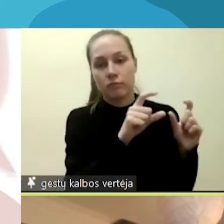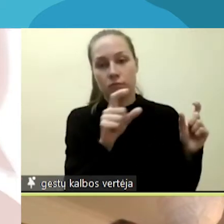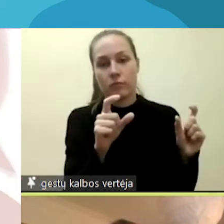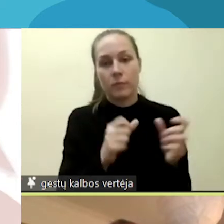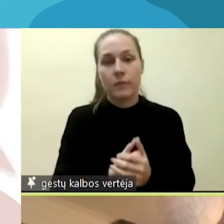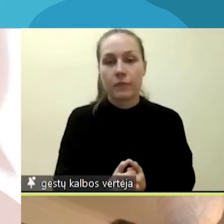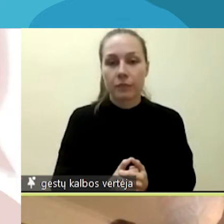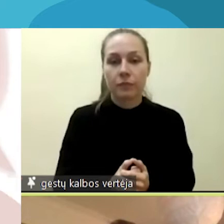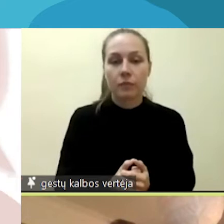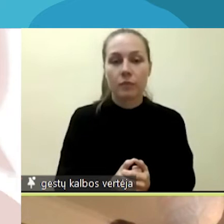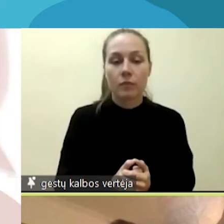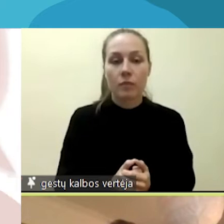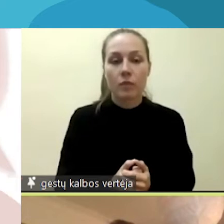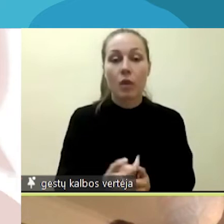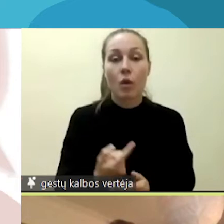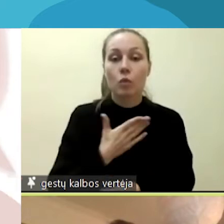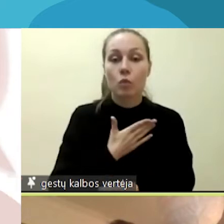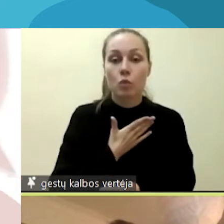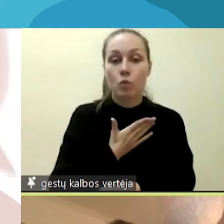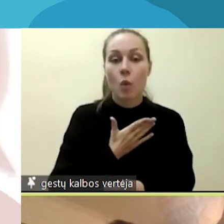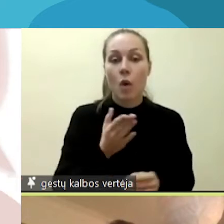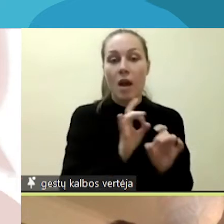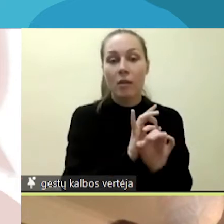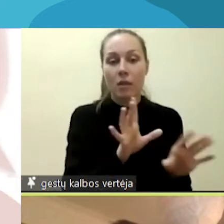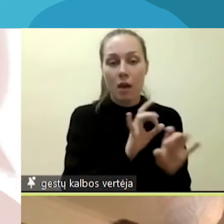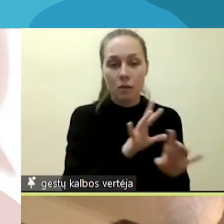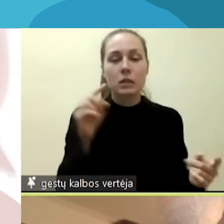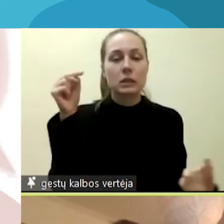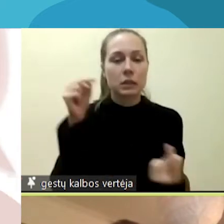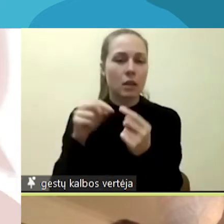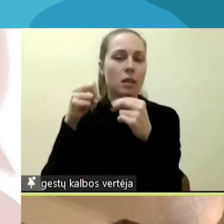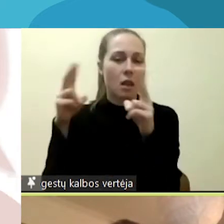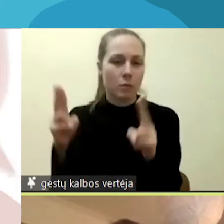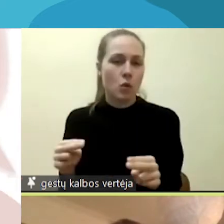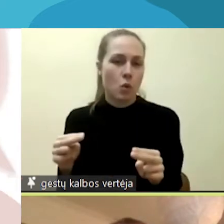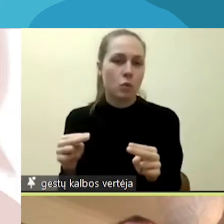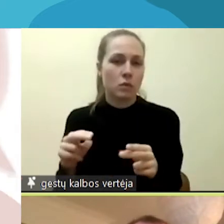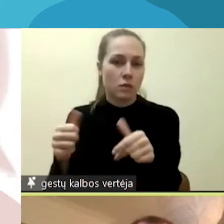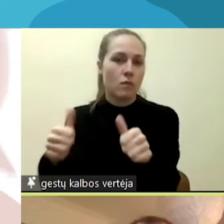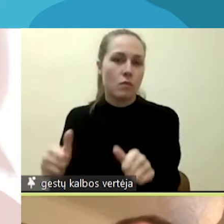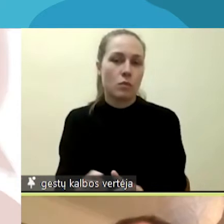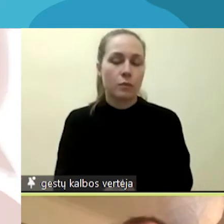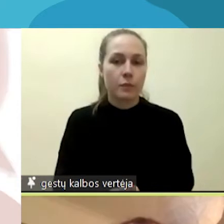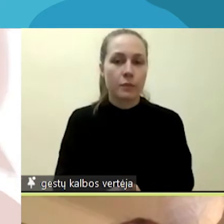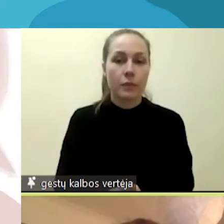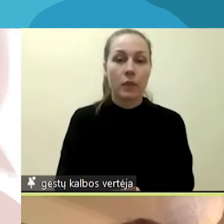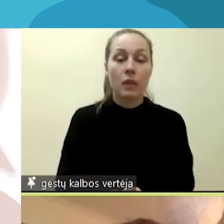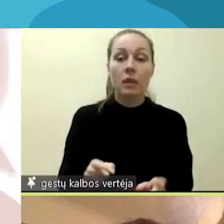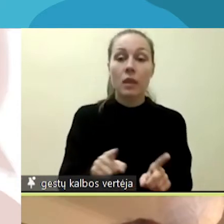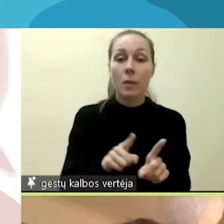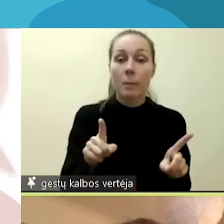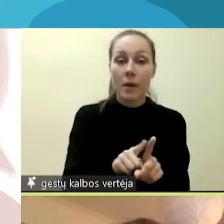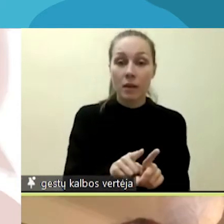kad mūsų ataskaitos atitiktų tarptautinius standartus. Taip pat šią patirtį